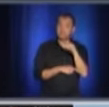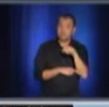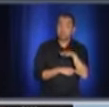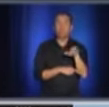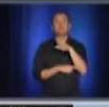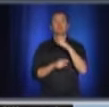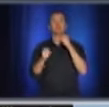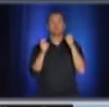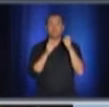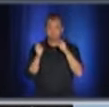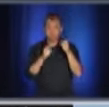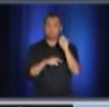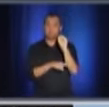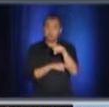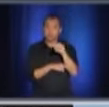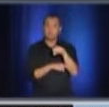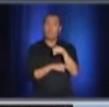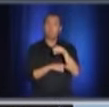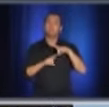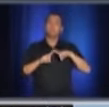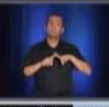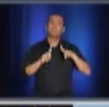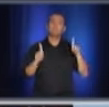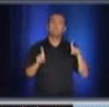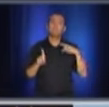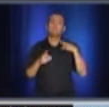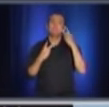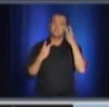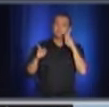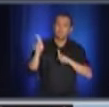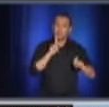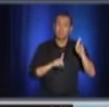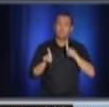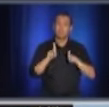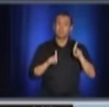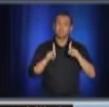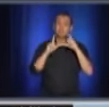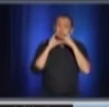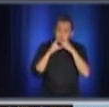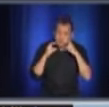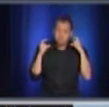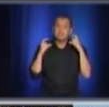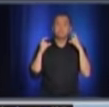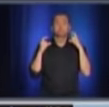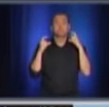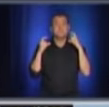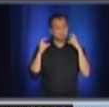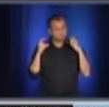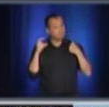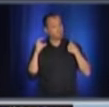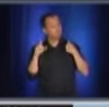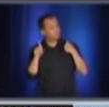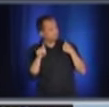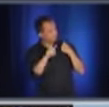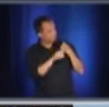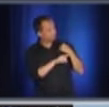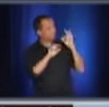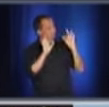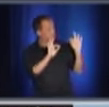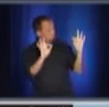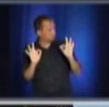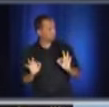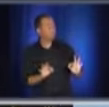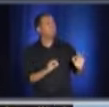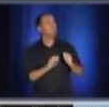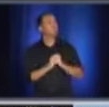changé et qu'afin de se protéger et protéger les autres, les gens portent le masque. Nous